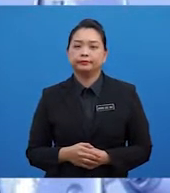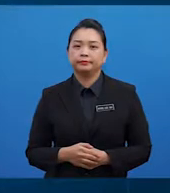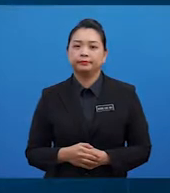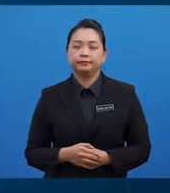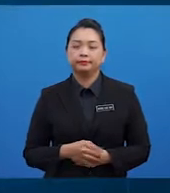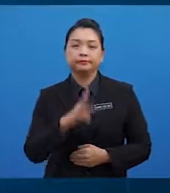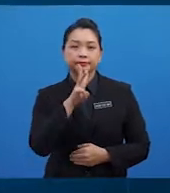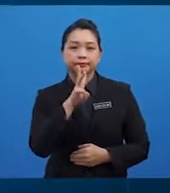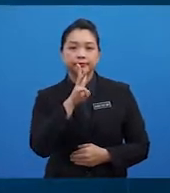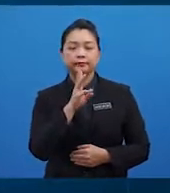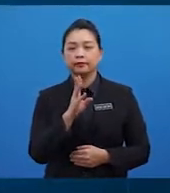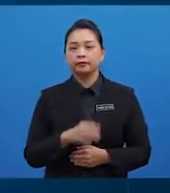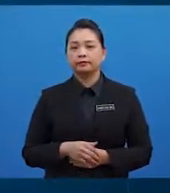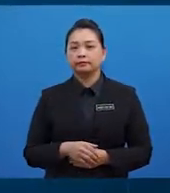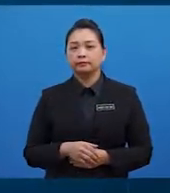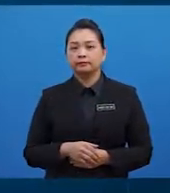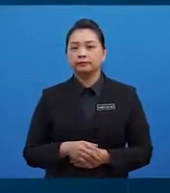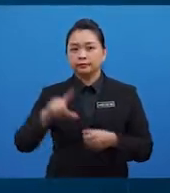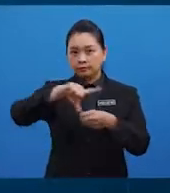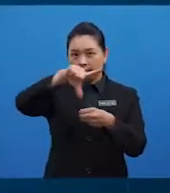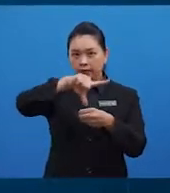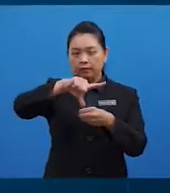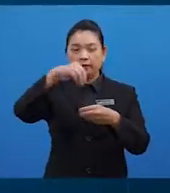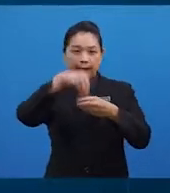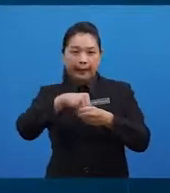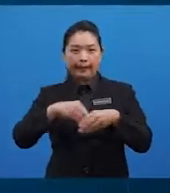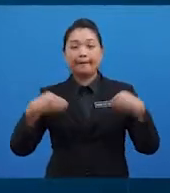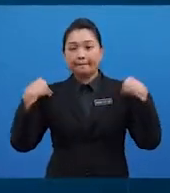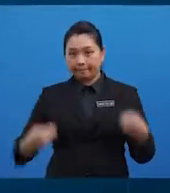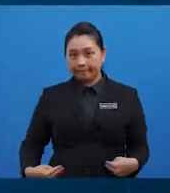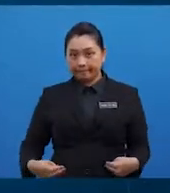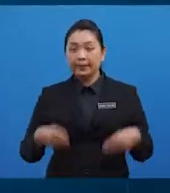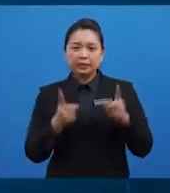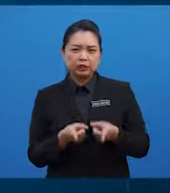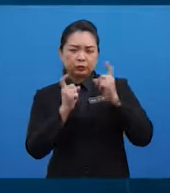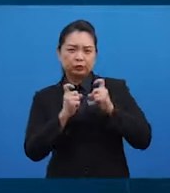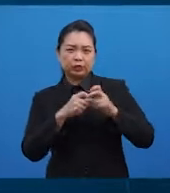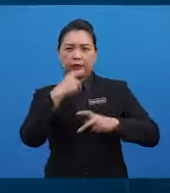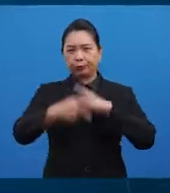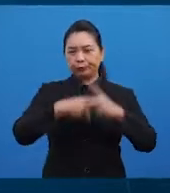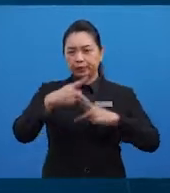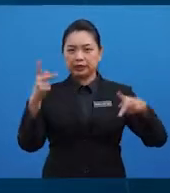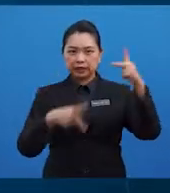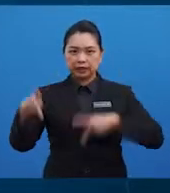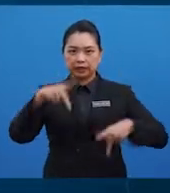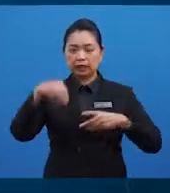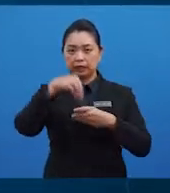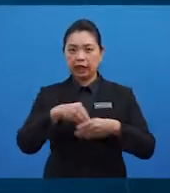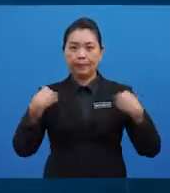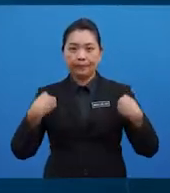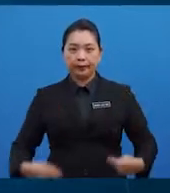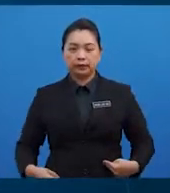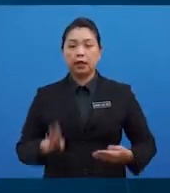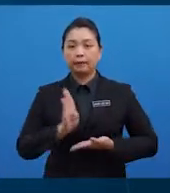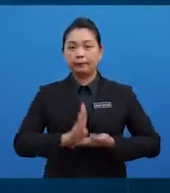Air berfungsi sebagai pelarut dalam badan, mempercepatkan proses kimia dalam badan